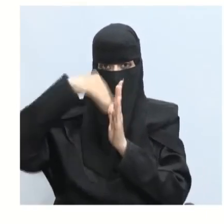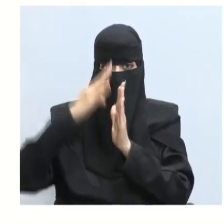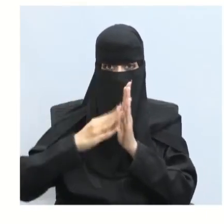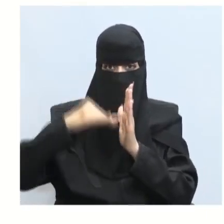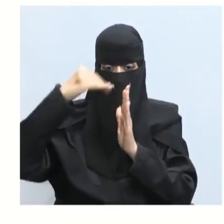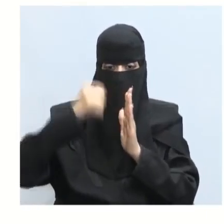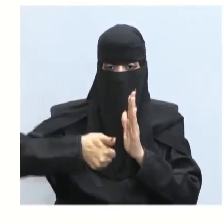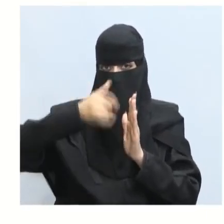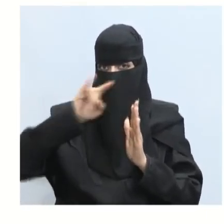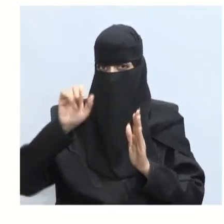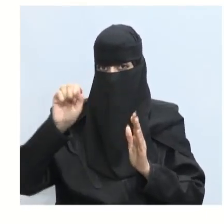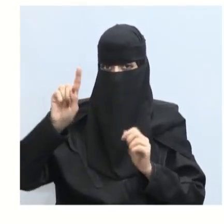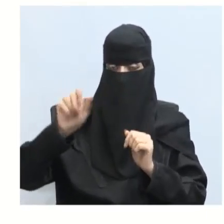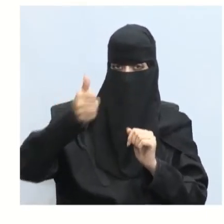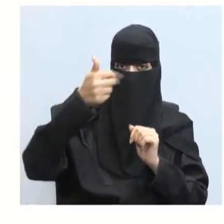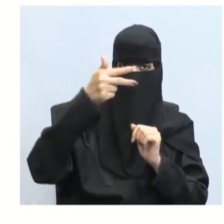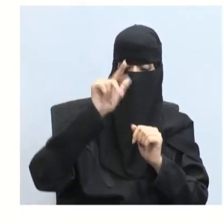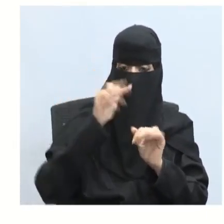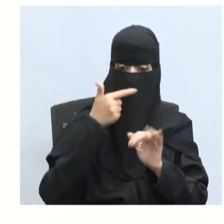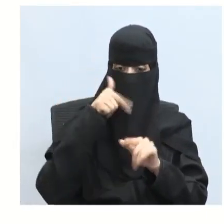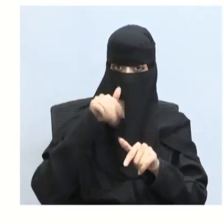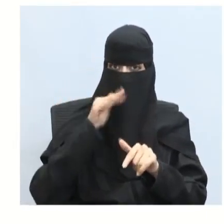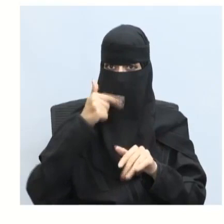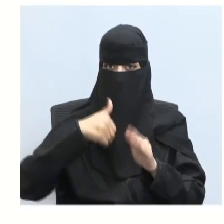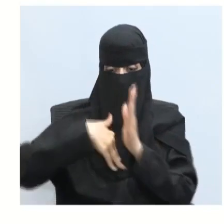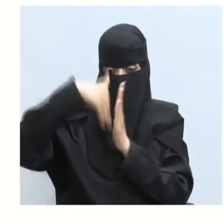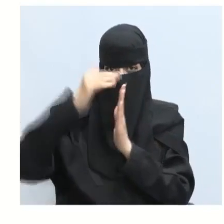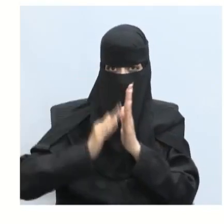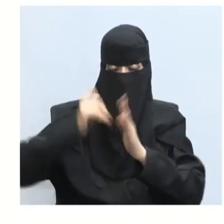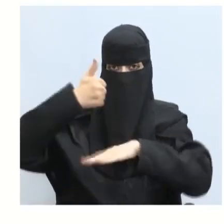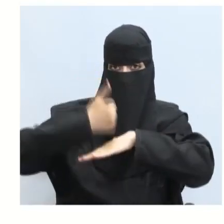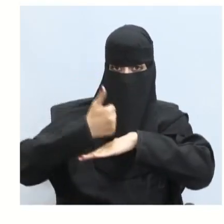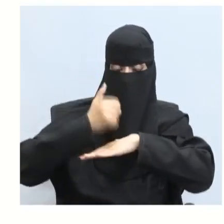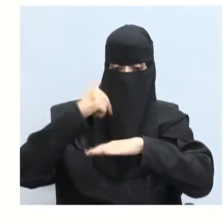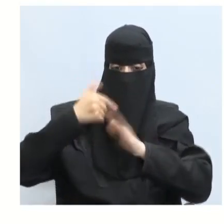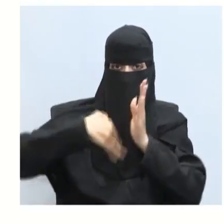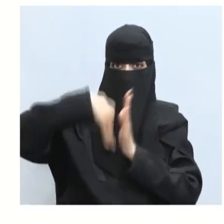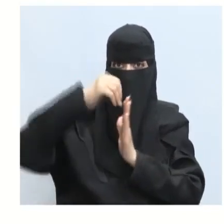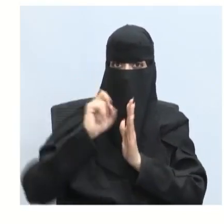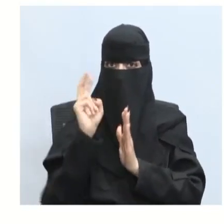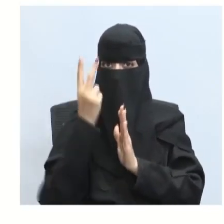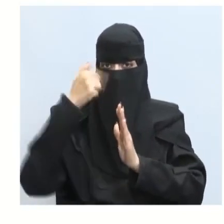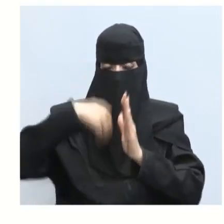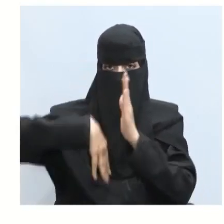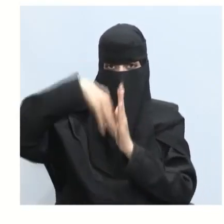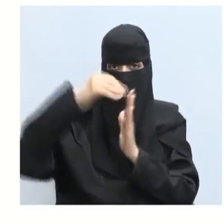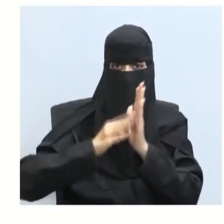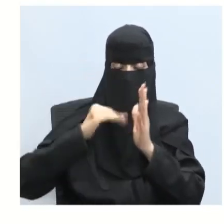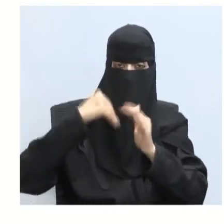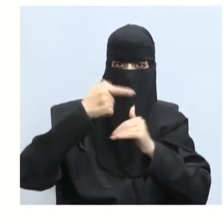تناولنا الأصباغ وميزناها إلى صبغة أساسية وصبغة ثانوية وصبغة